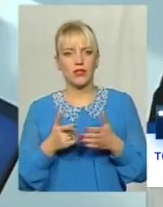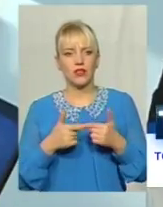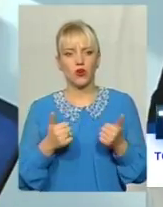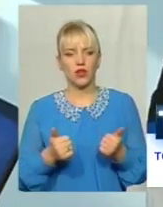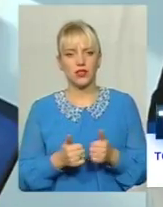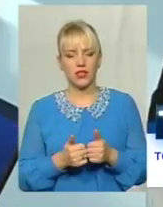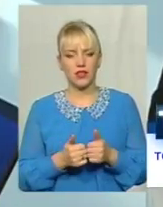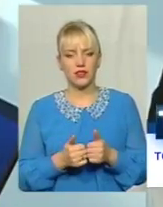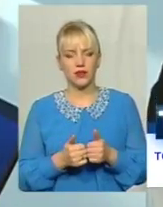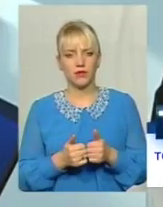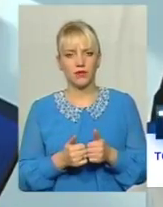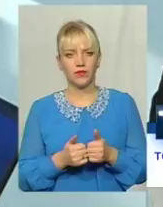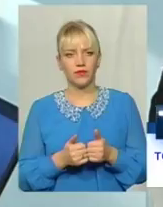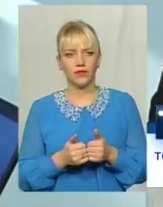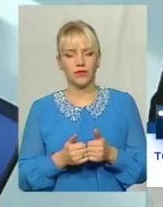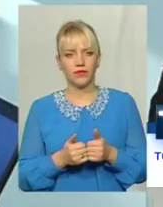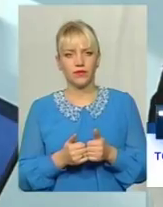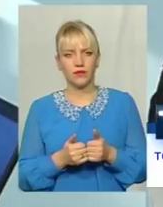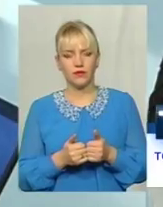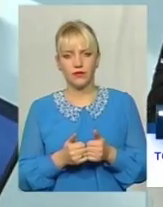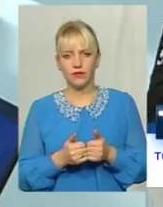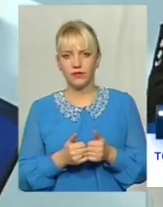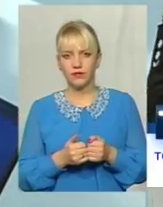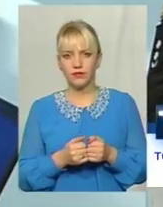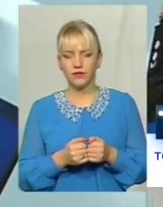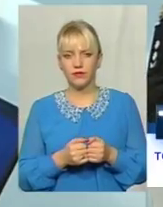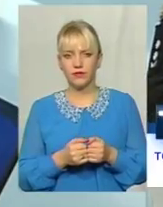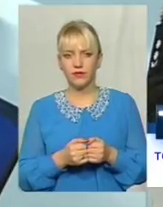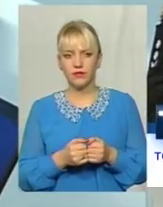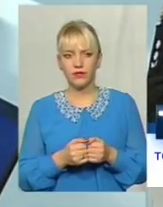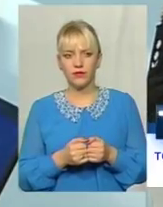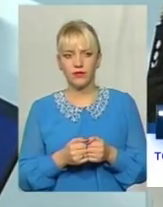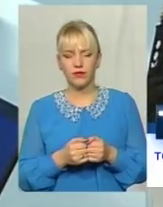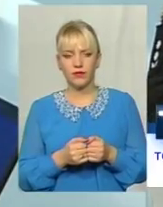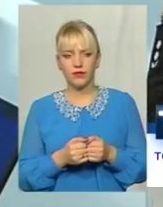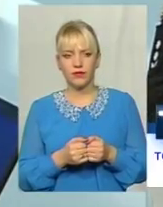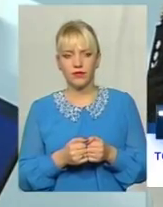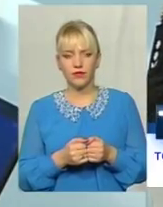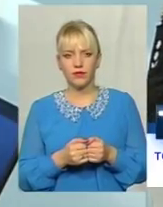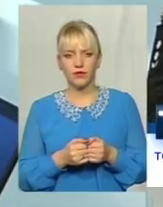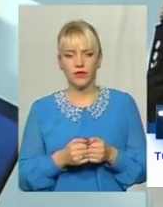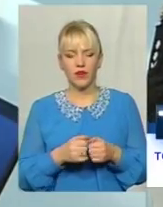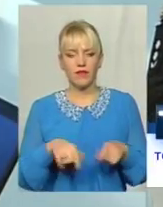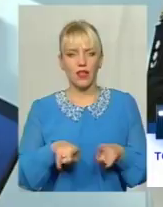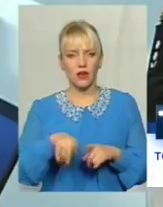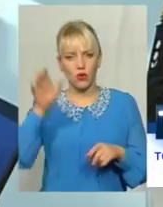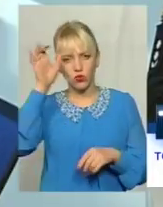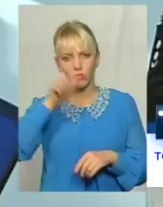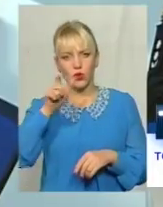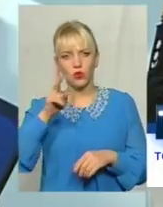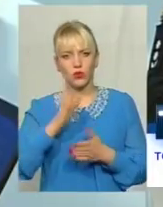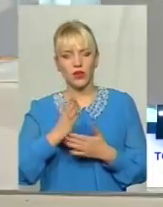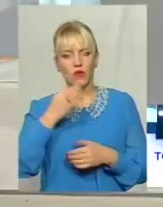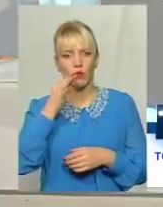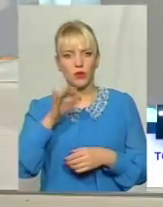Поглядна в руки, вона нас, знаєте, з таких громадських людей, так, які мають допомагати Я дуже